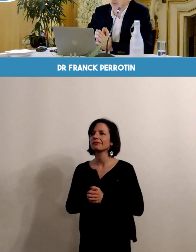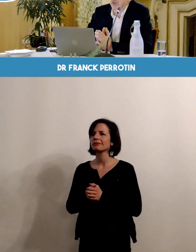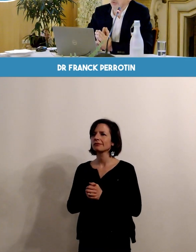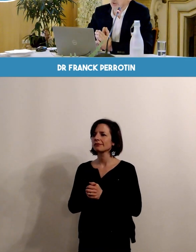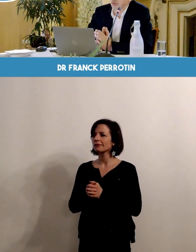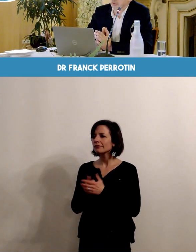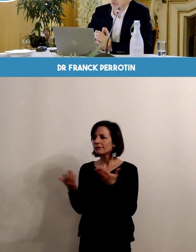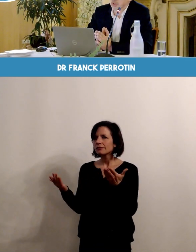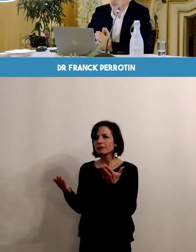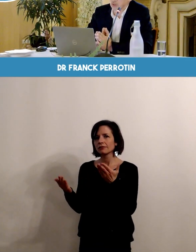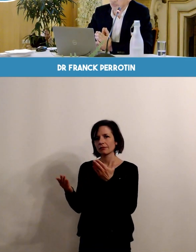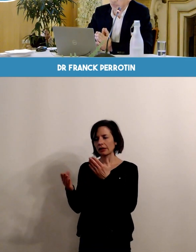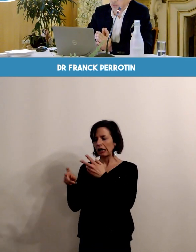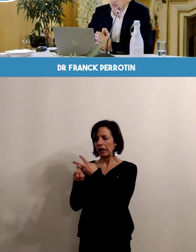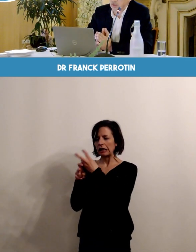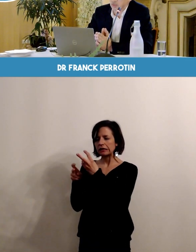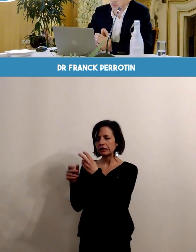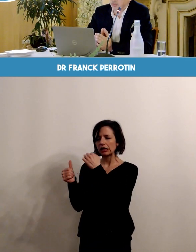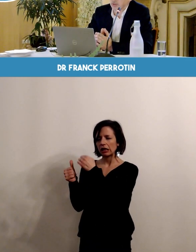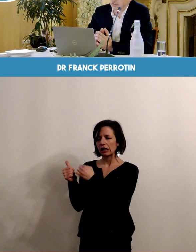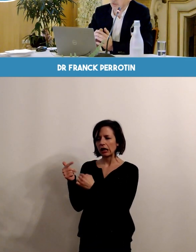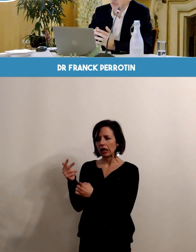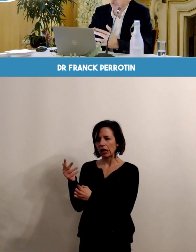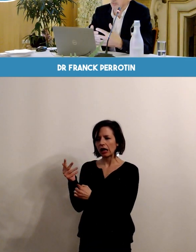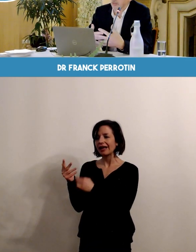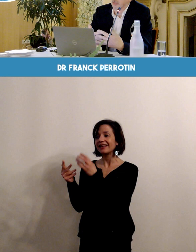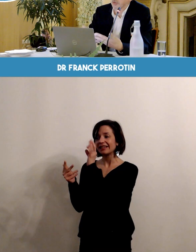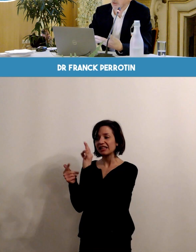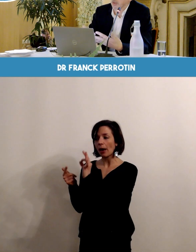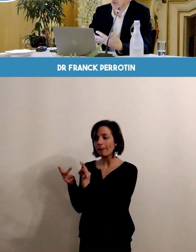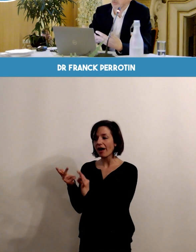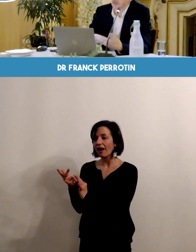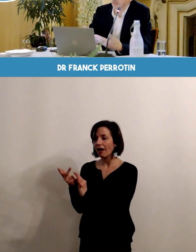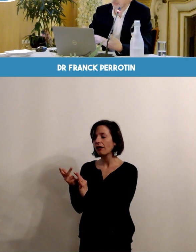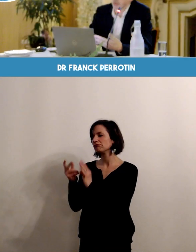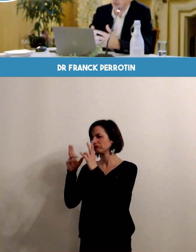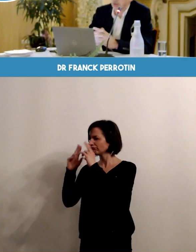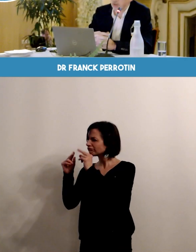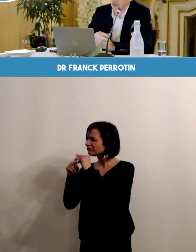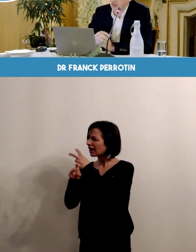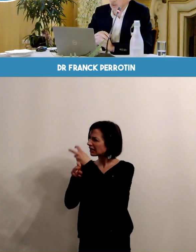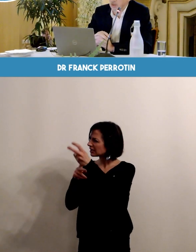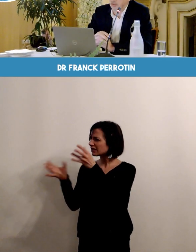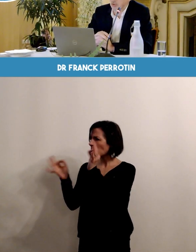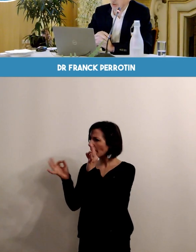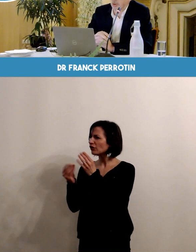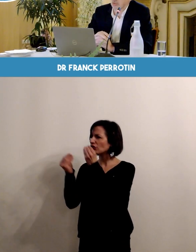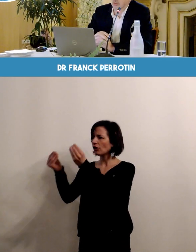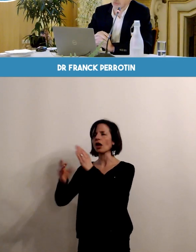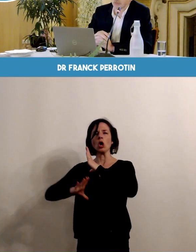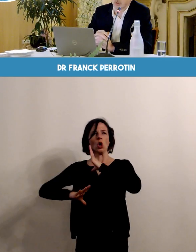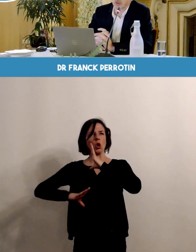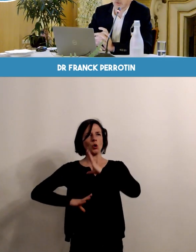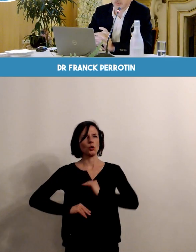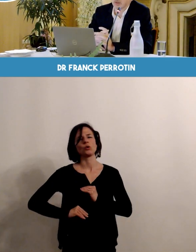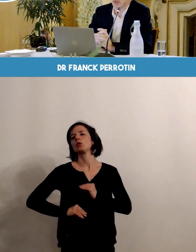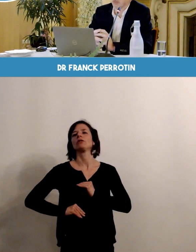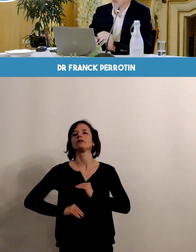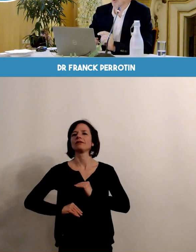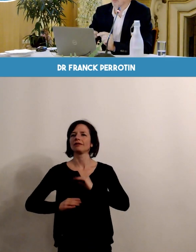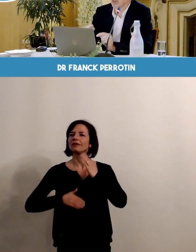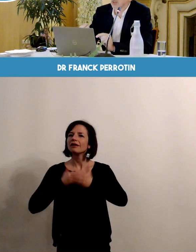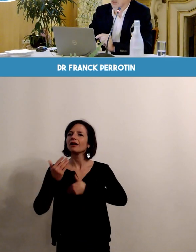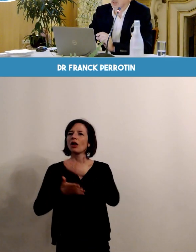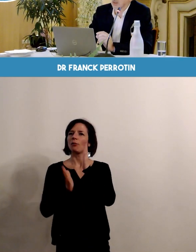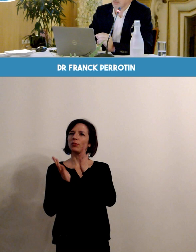évidence l'absence de ces facteurs de risque c'est de permettre d'avoir une maman finalement qui va être plus sereine d'avoir un parcours